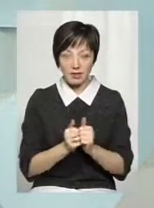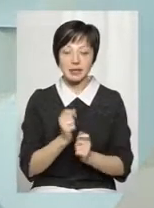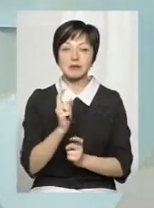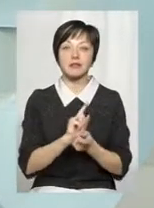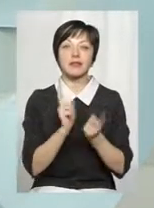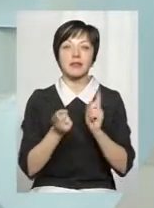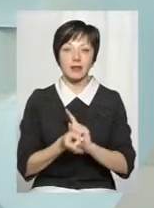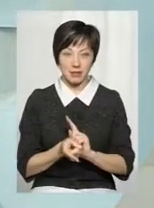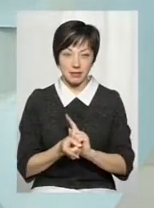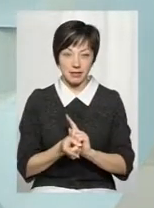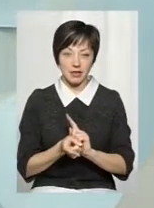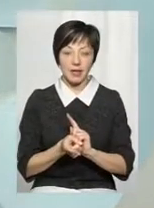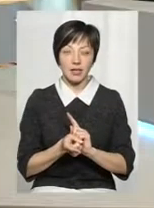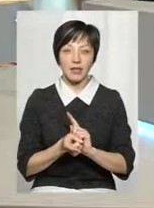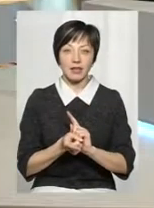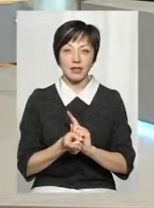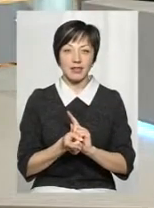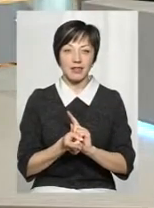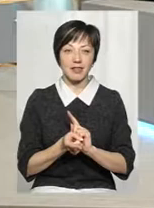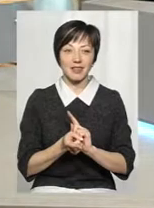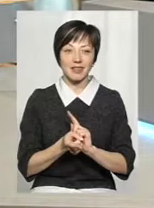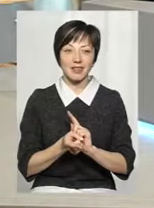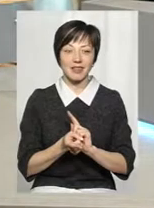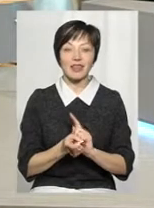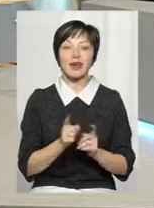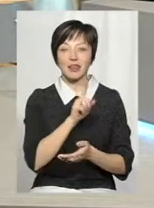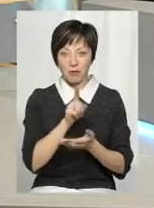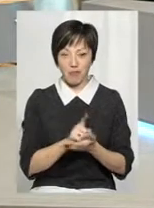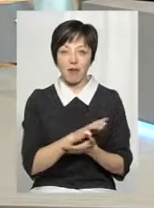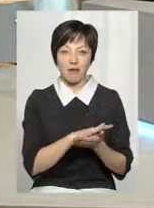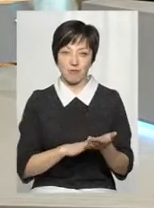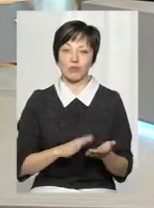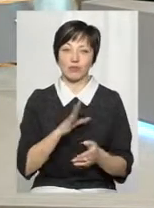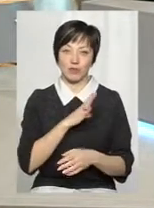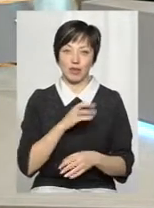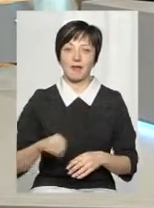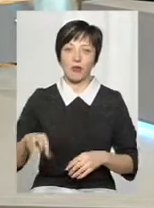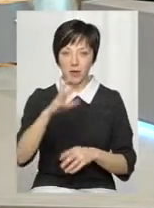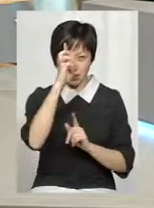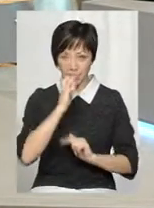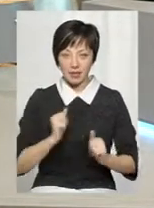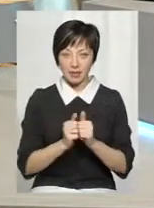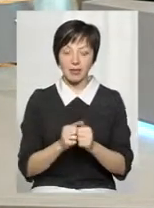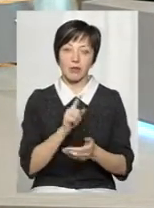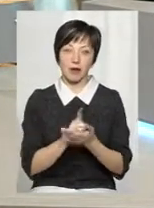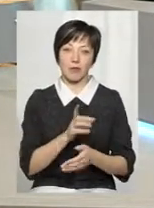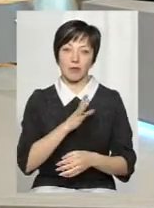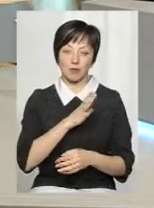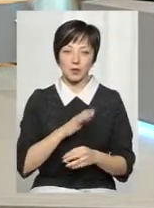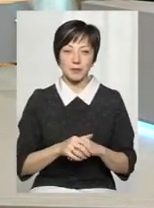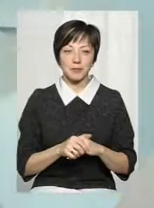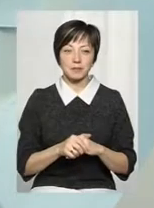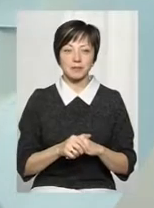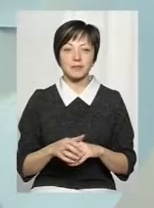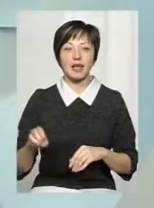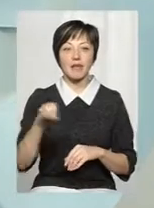змінилася. Я думаю, волонтерський рух змінився. Так і має бути. Так і має Бути в європейській країні, так і має бути. Європейське